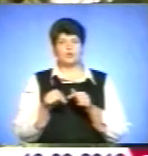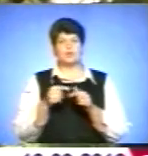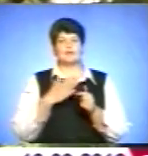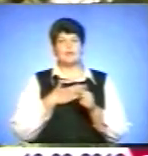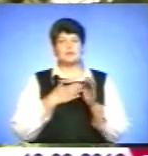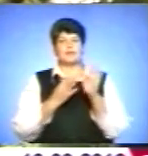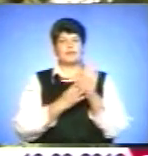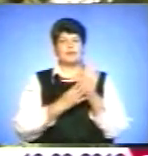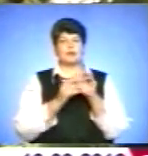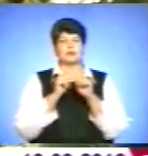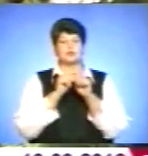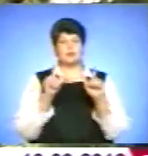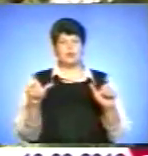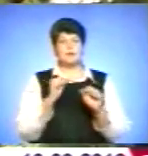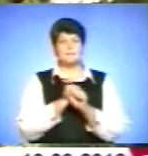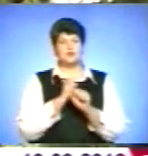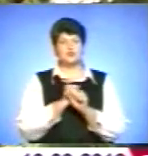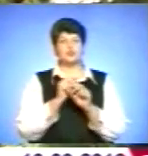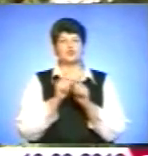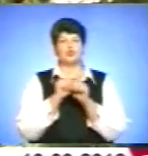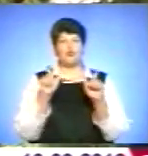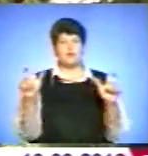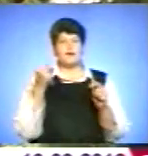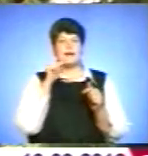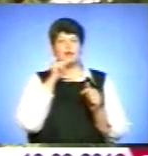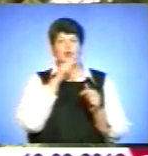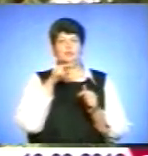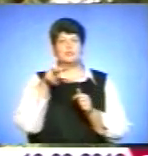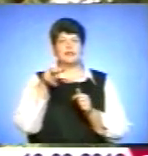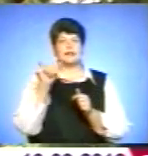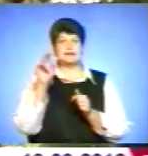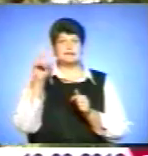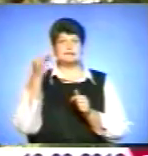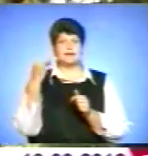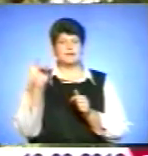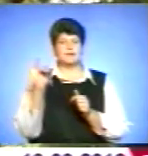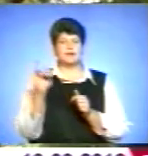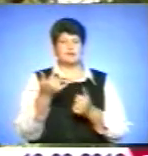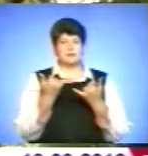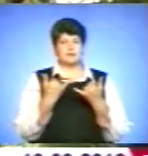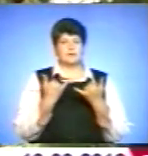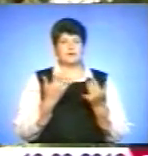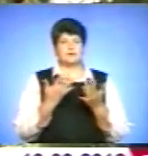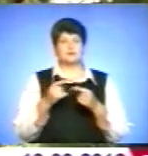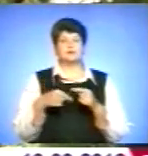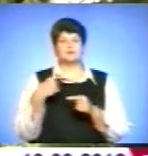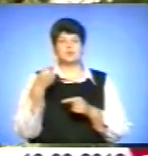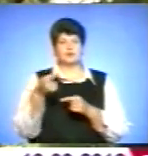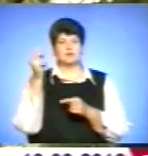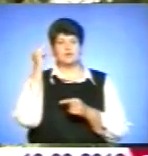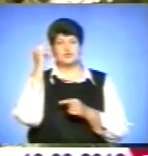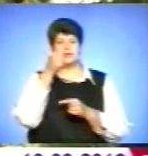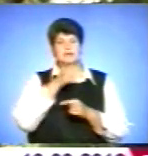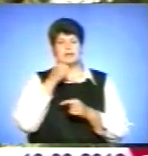9-та школа працює як школа економічний ліцей. І на наступний навчальний рік ми